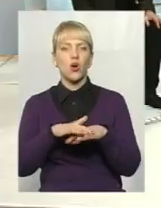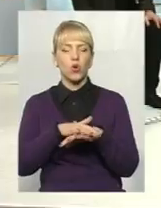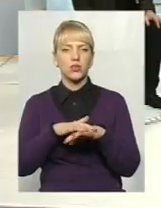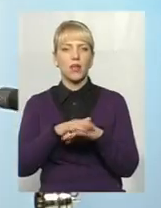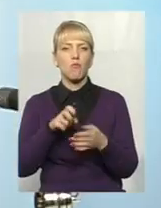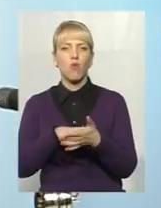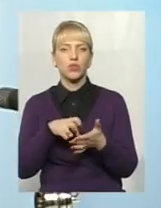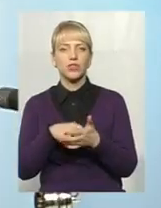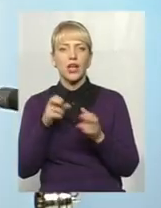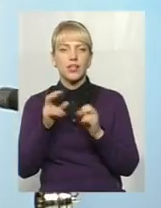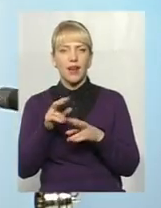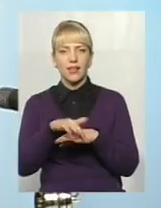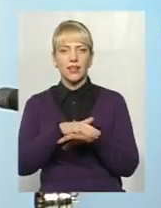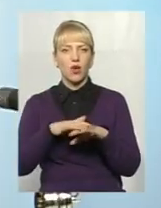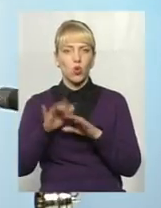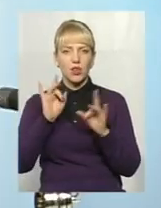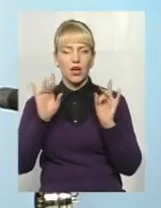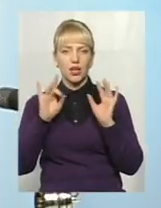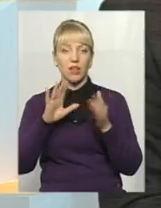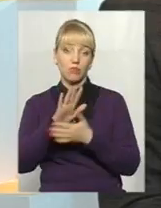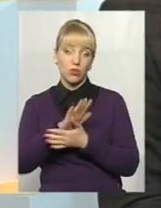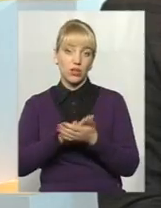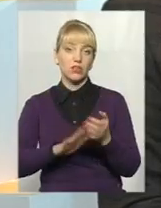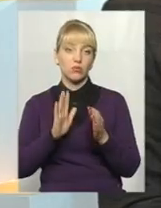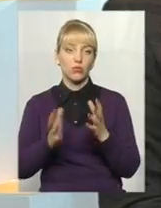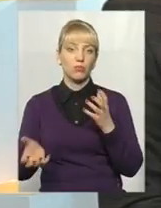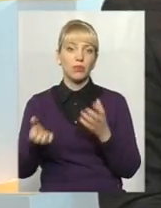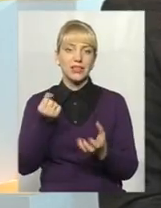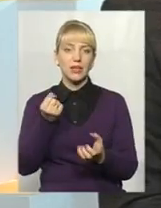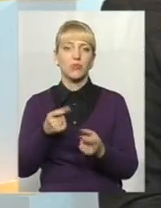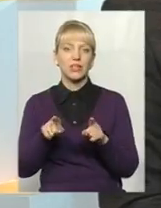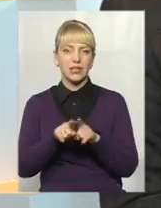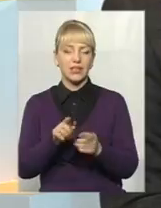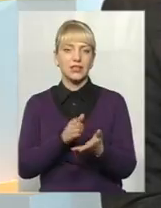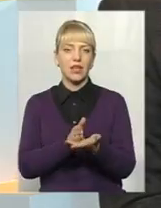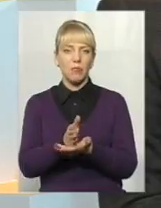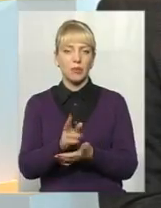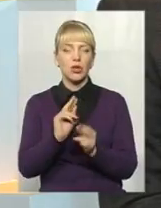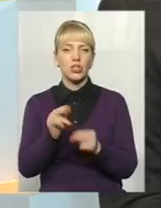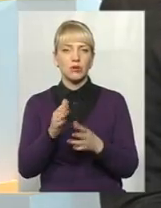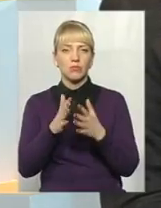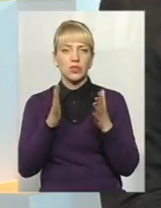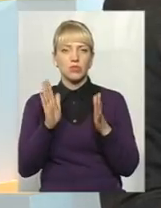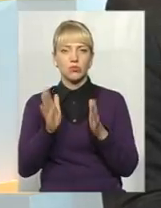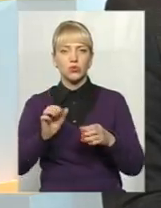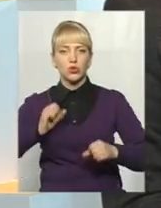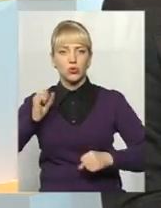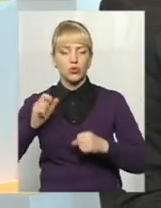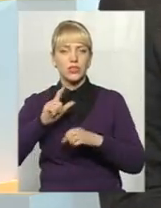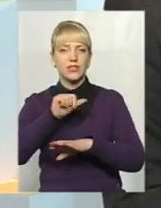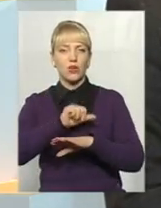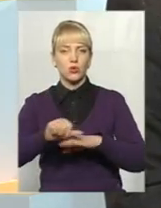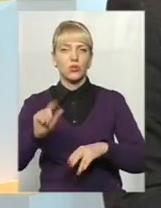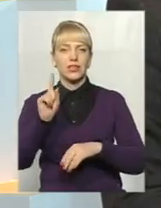реклама. І ми в подальшому, зрозуміло, будемо підтримувати такий напрямок. І чим більше будемо мати друзів за кордоном,